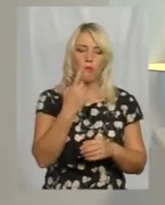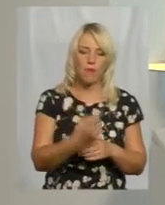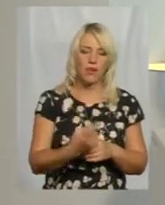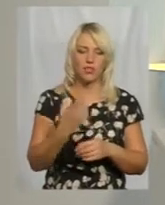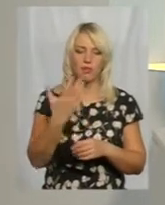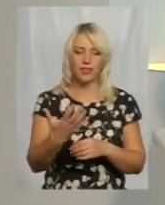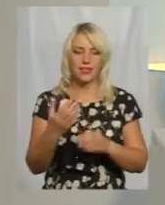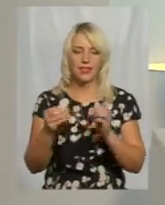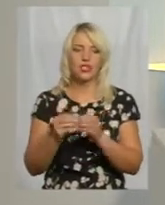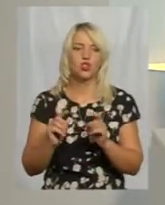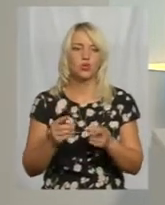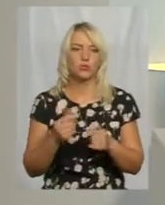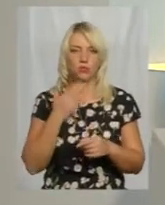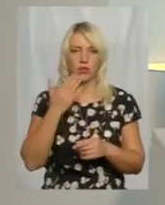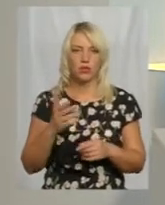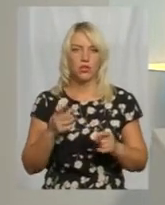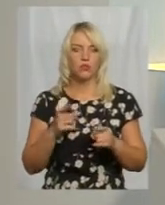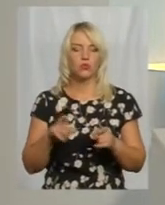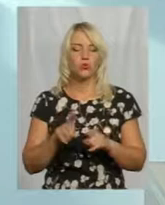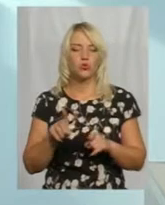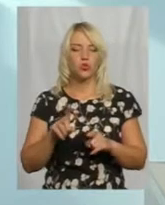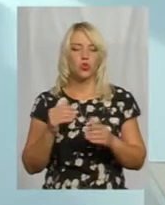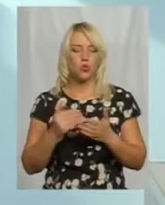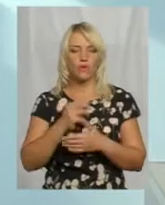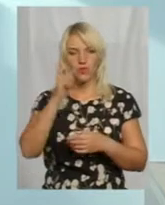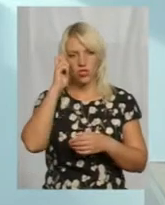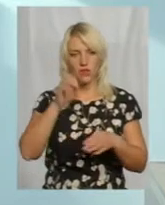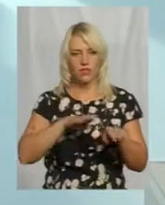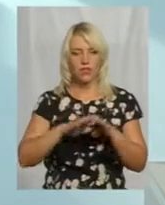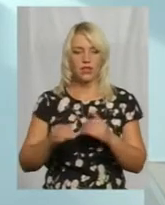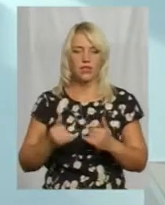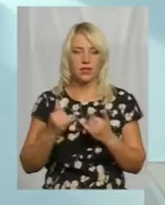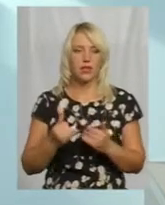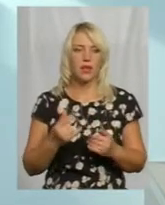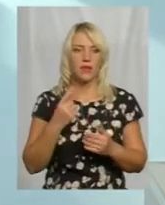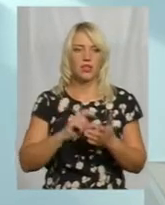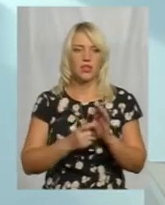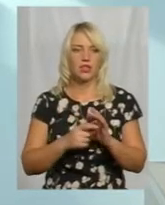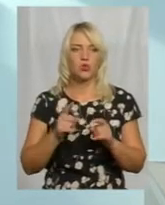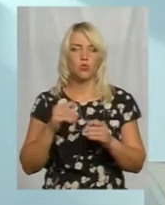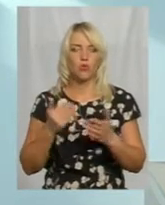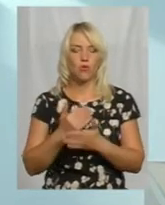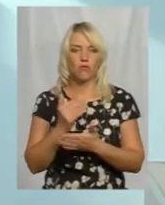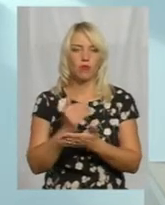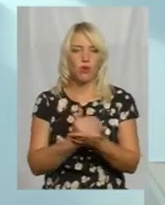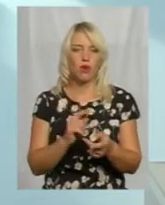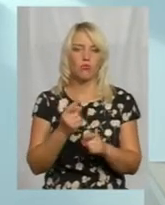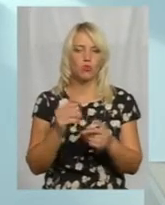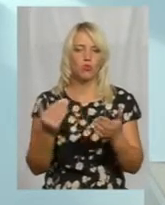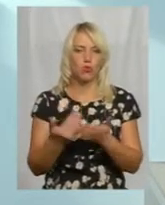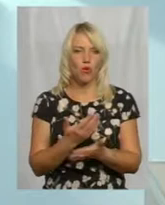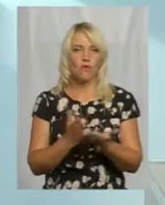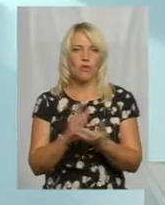Чому перші, п'яті і десяті? Тому що йдуть нові державні стандарти для перших класів, тому і нові програми, і нові підручники.